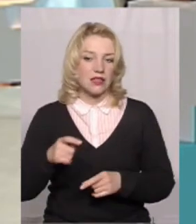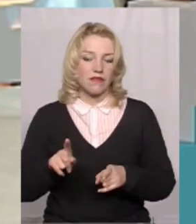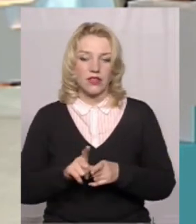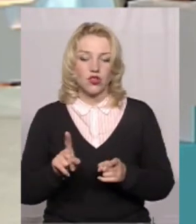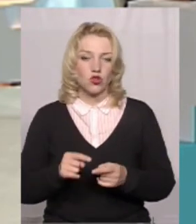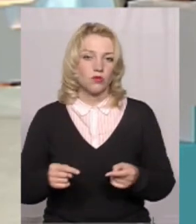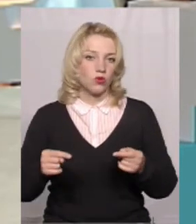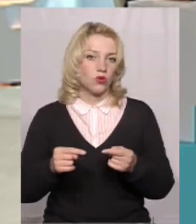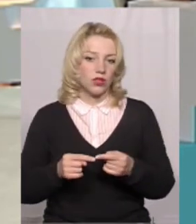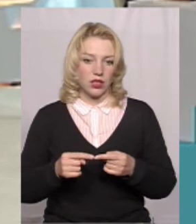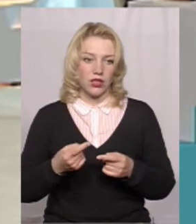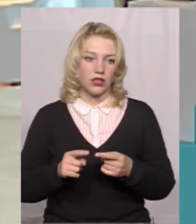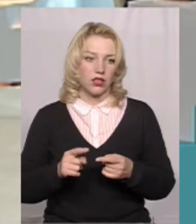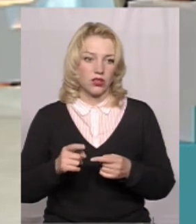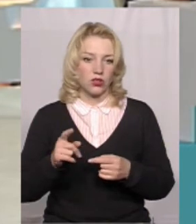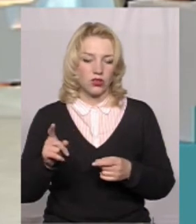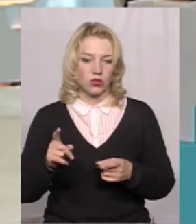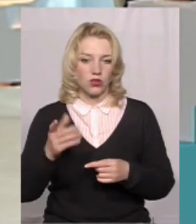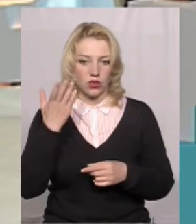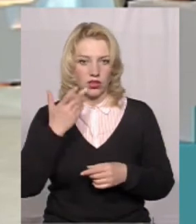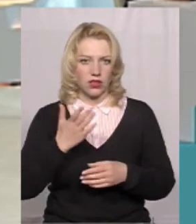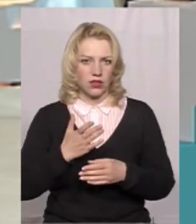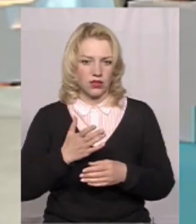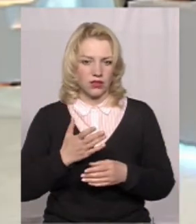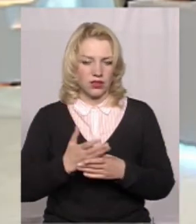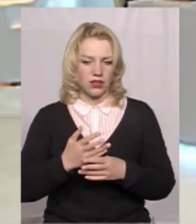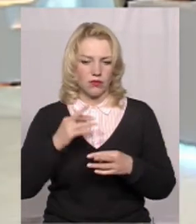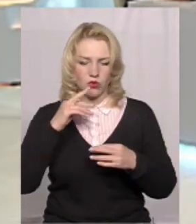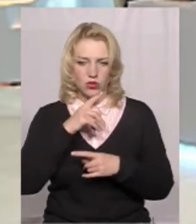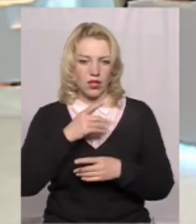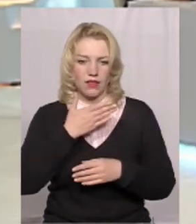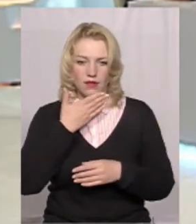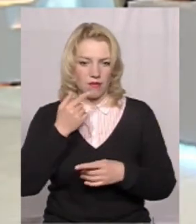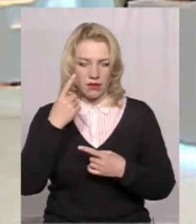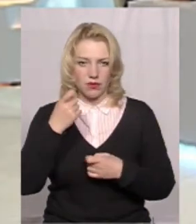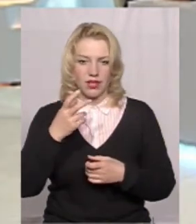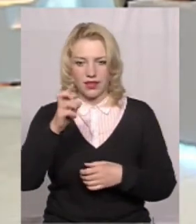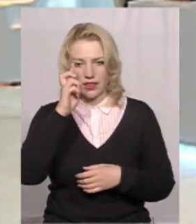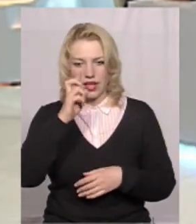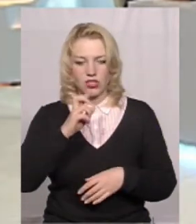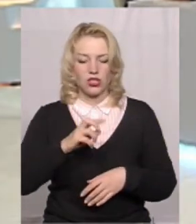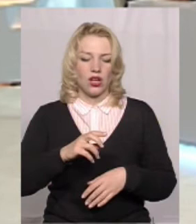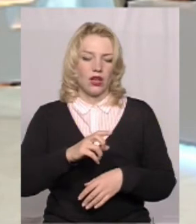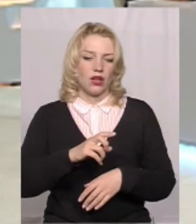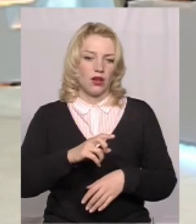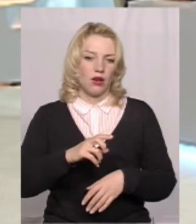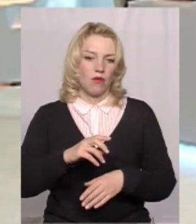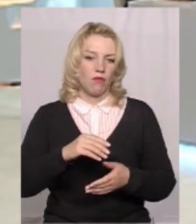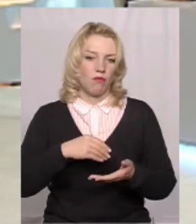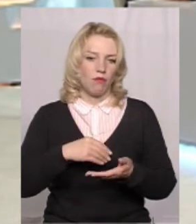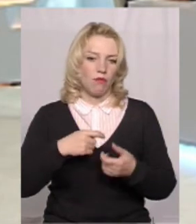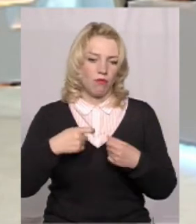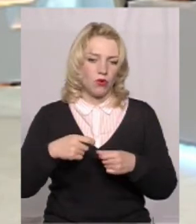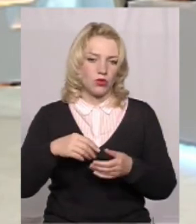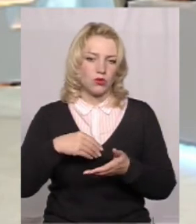щоб конкретно, коли проводиться диратизація, вже давно не поступало і в Держпродспортслужбу, і раніше в фітосанітарну службу. Яких саме заяв?